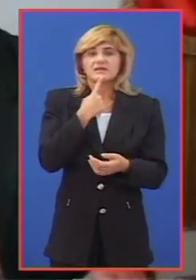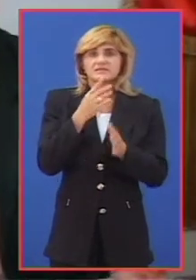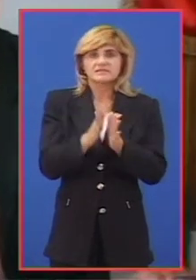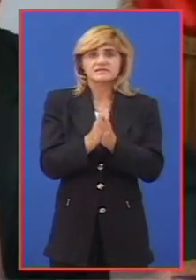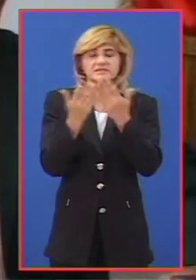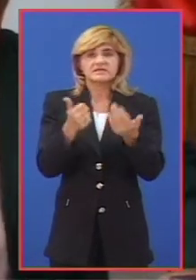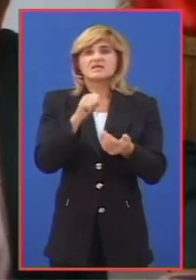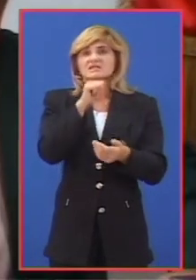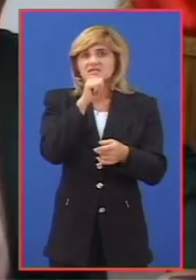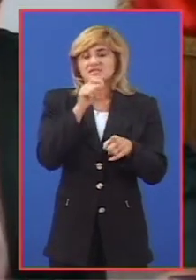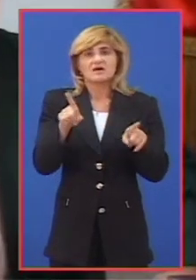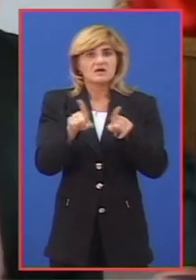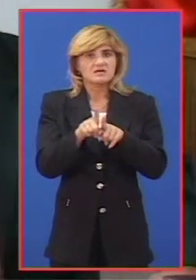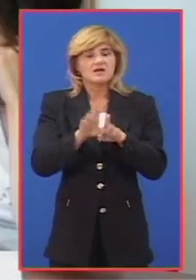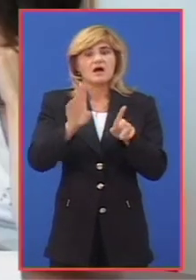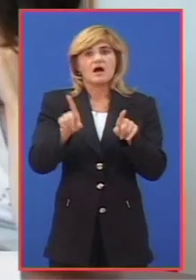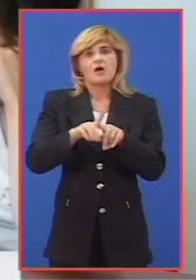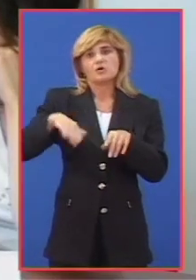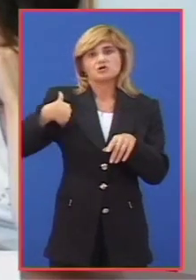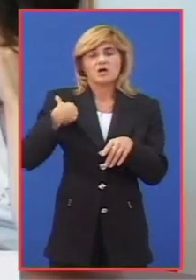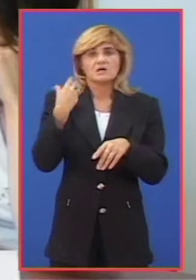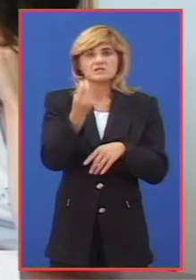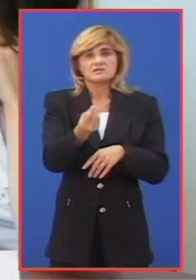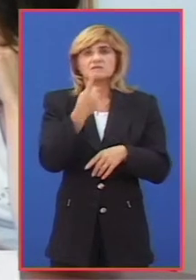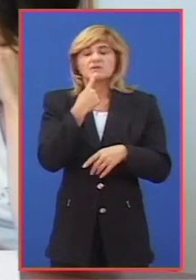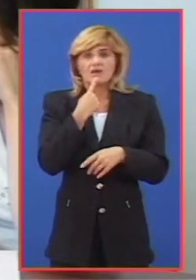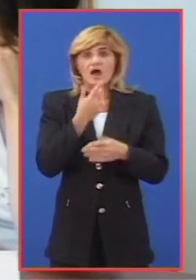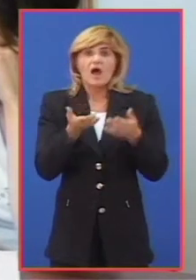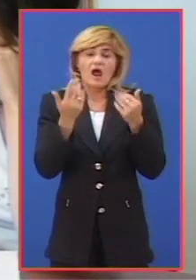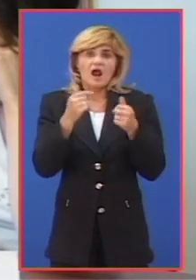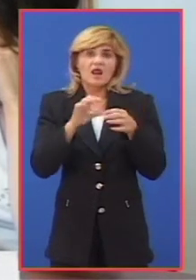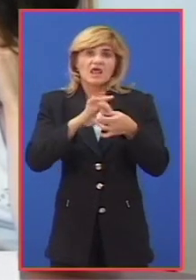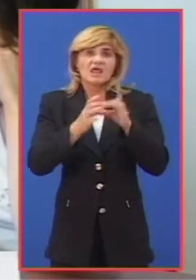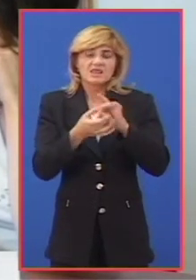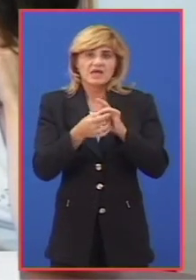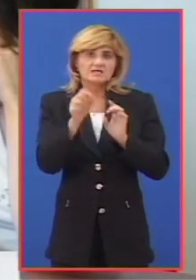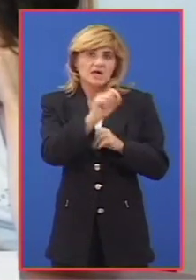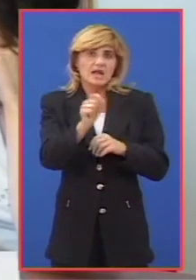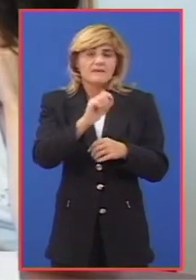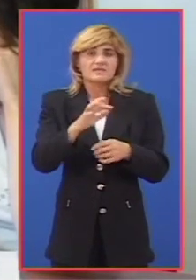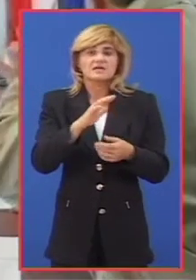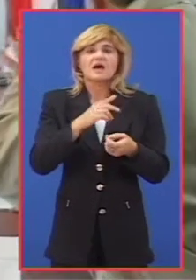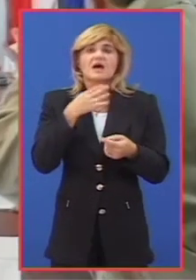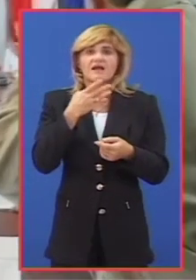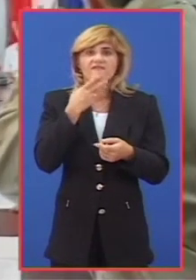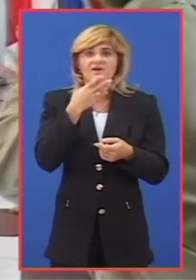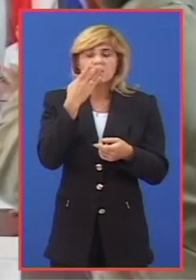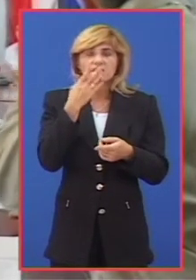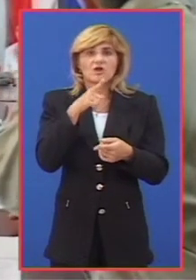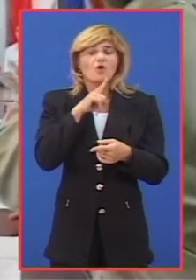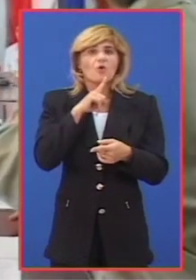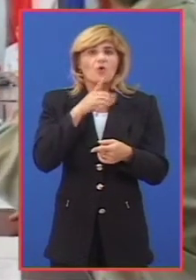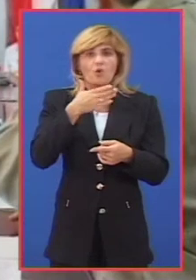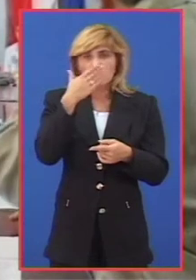istorije, ista je kao i kod džjaka koji uče na srpskom jeziku, ali je tekst napisan hrvatskim jezikom. Učenici Hrvatskog